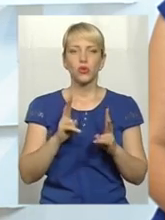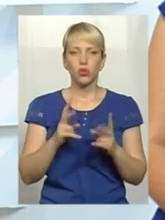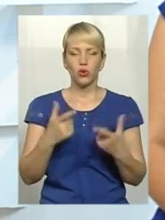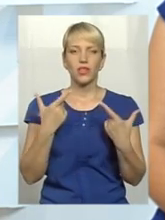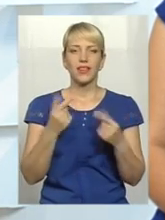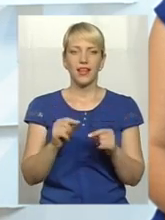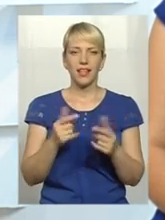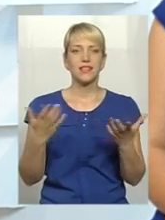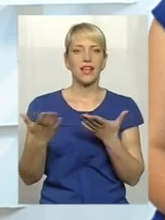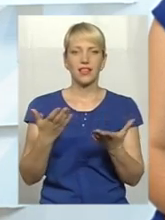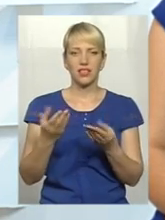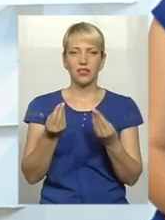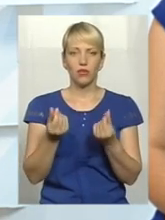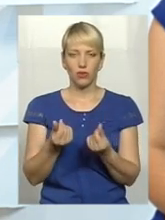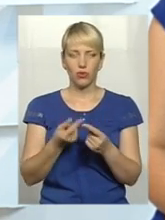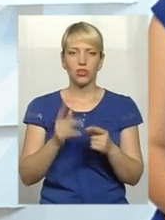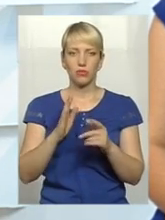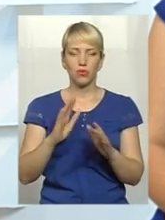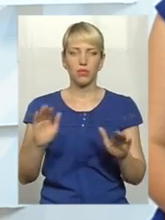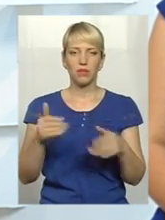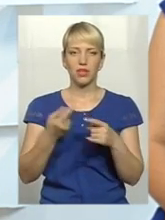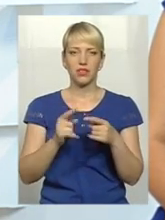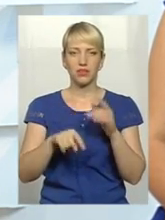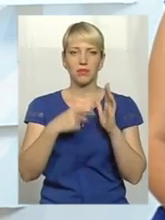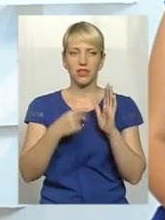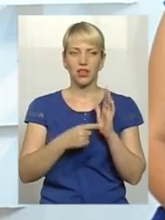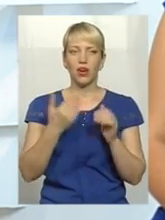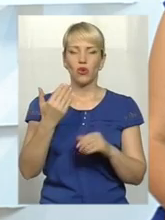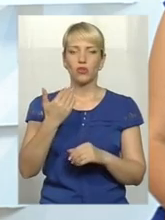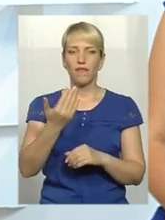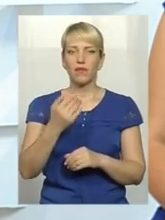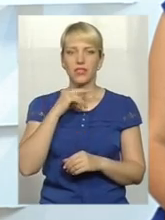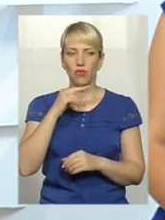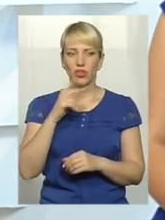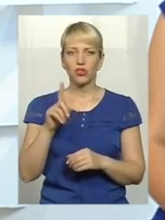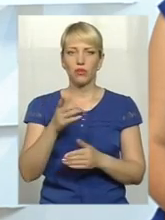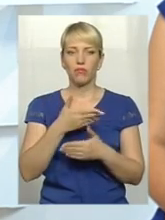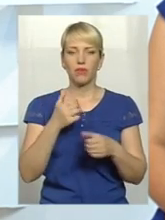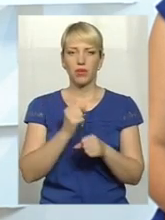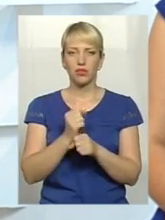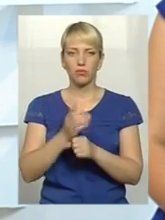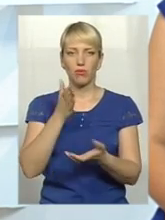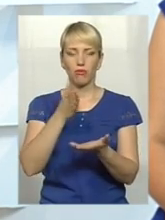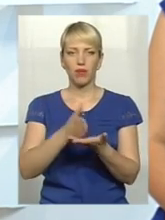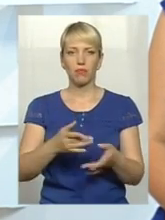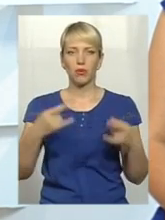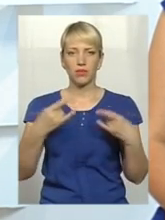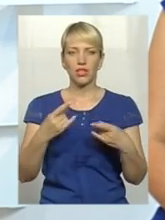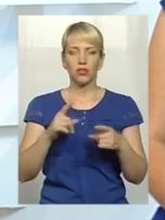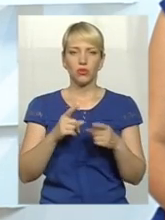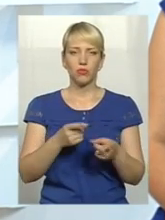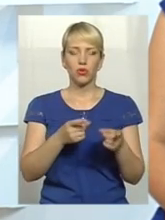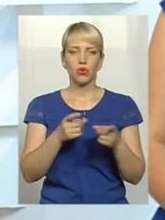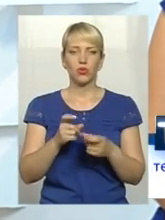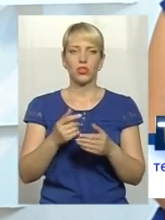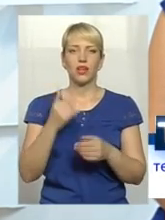чий рахунок? Ці питання сьогодні піднімемо. Хочу вам зауважити, що ми працюємо у прямому ефірі, тому долучайтесь.